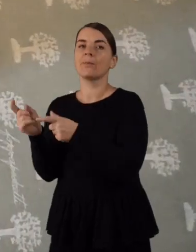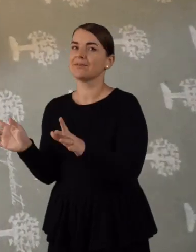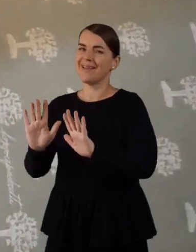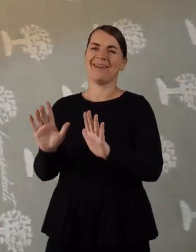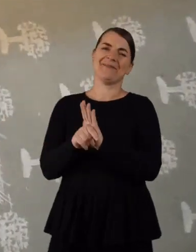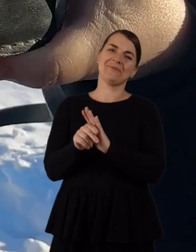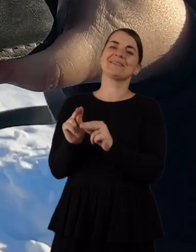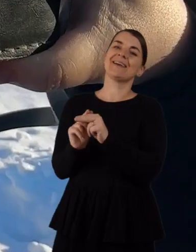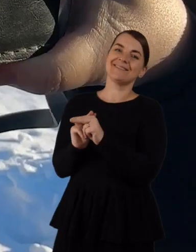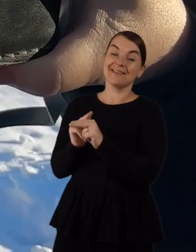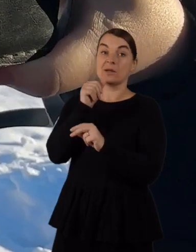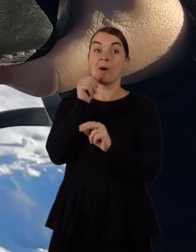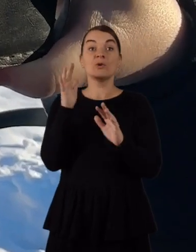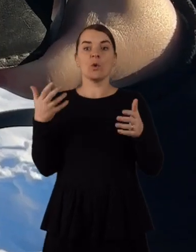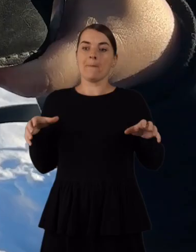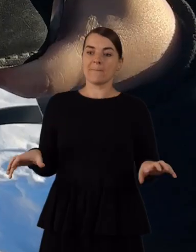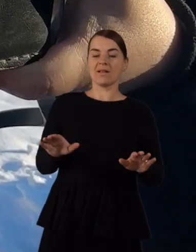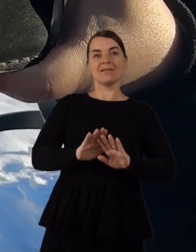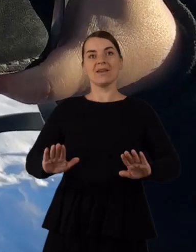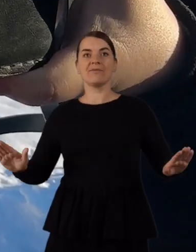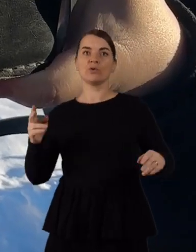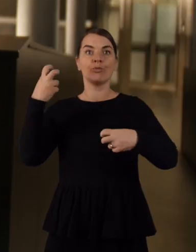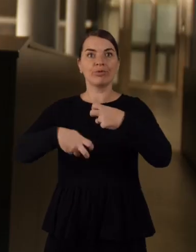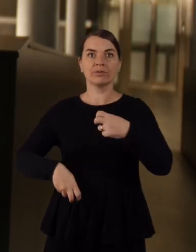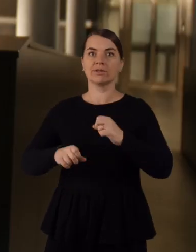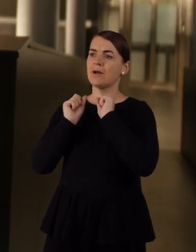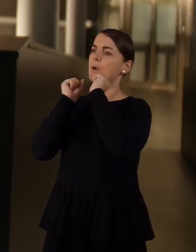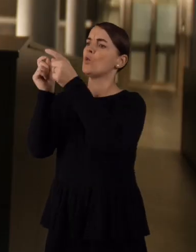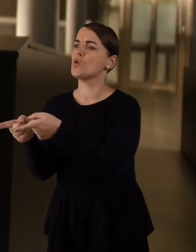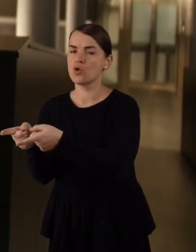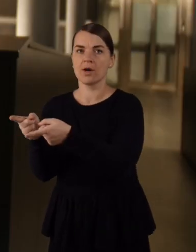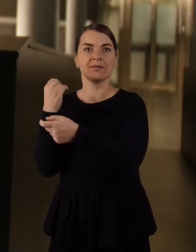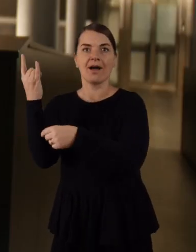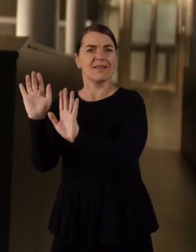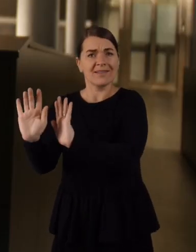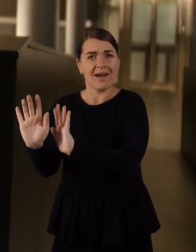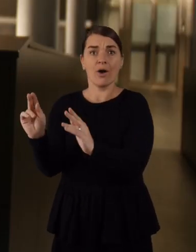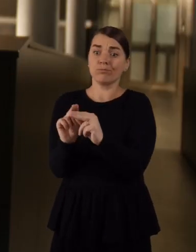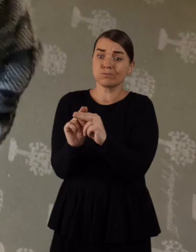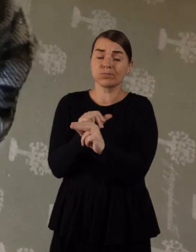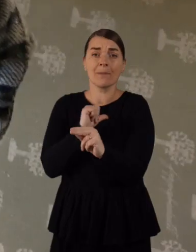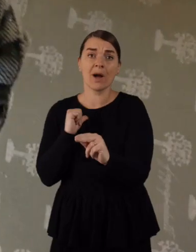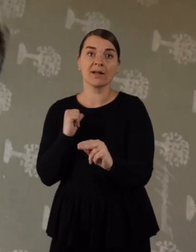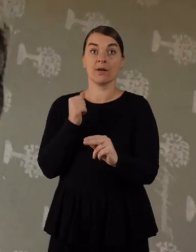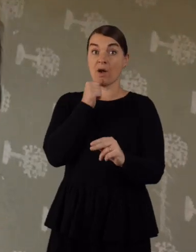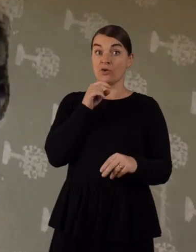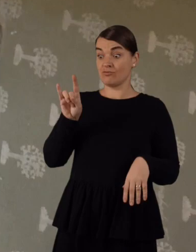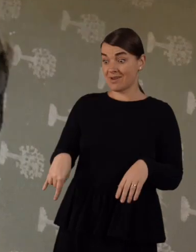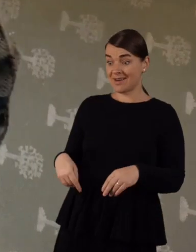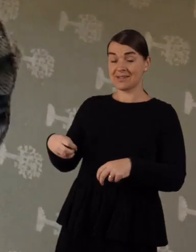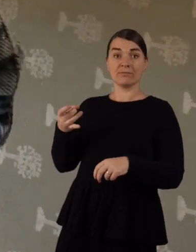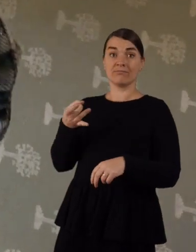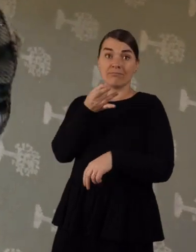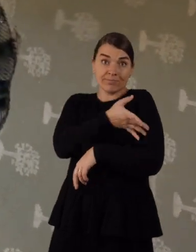kauliu. Sutaisai baldai sulūšta, ne, tu juos iš karto nemeti per langą, o ant kaimyną, o tu juos suremontoji ir tada turi toliau. Žinsai